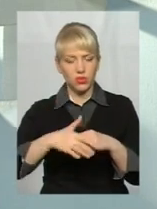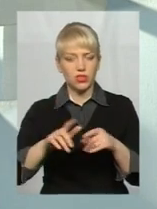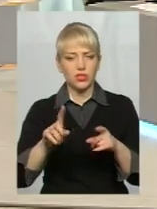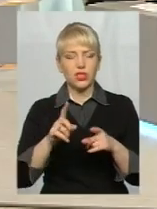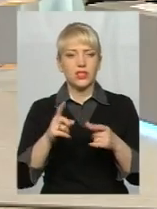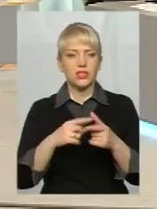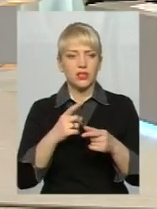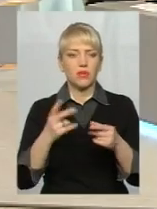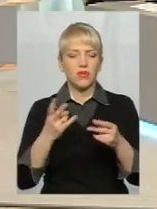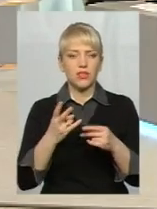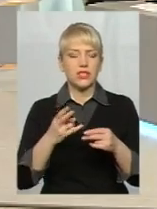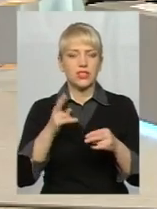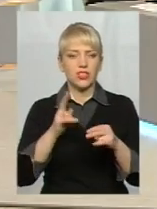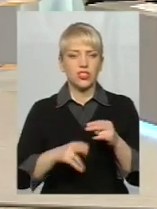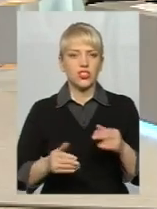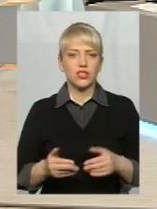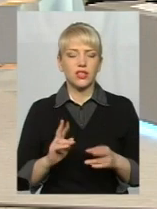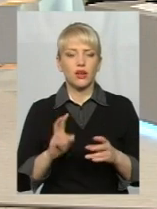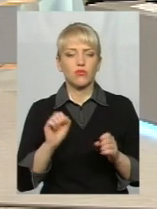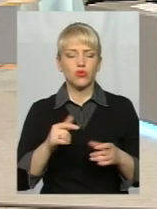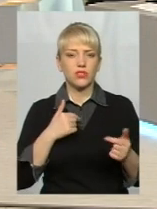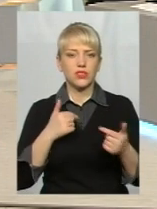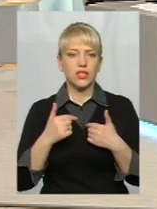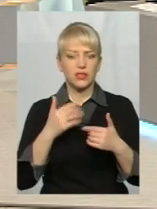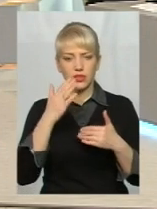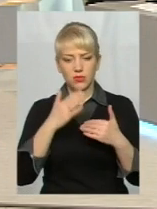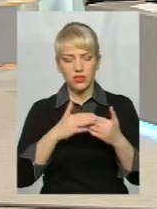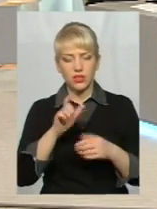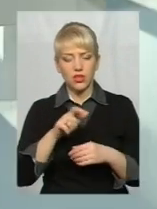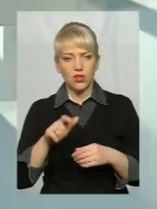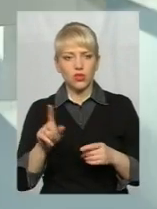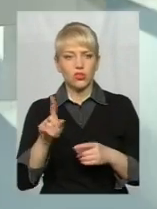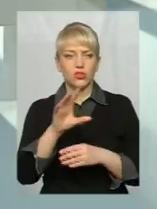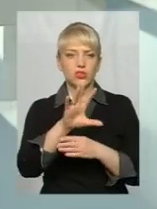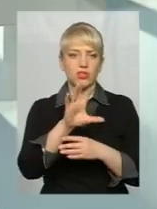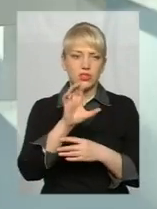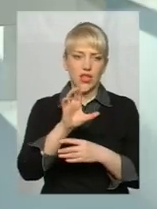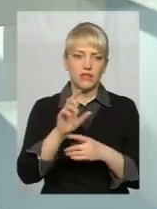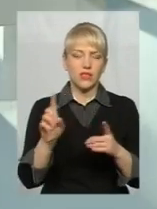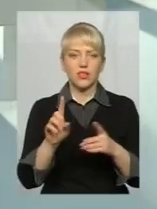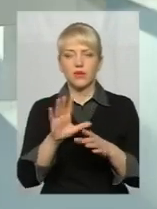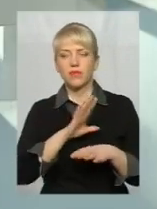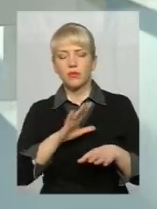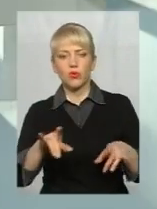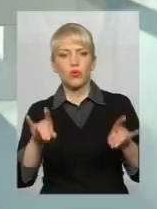як будуть після цього страждати близькі люди, що селфі і фото, яке б воно не було круте, яке б воно не було